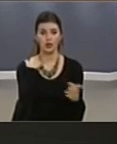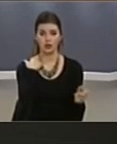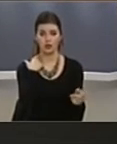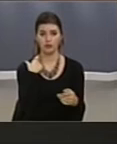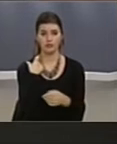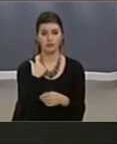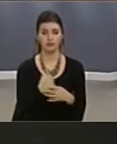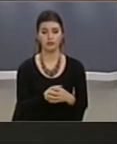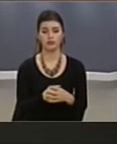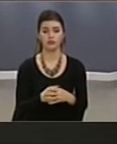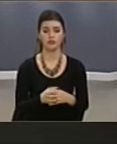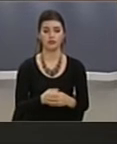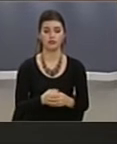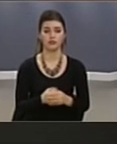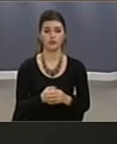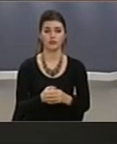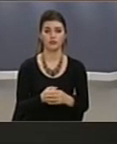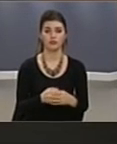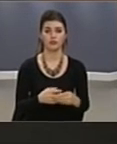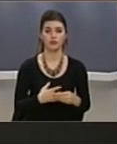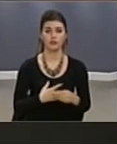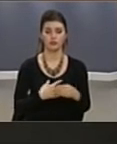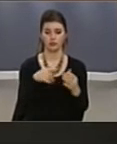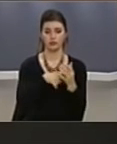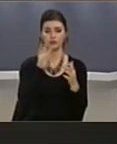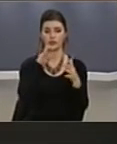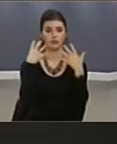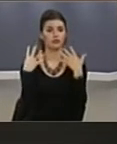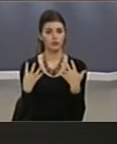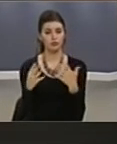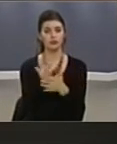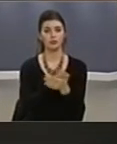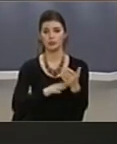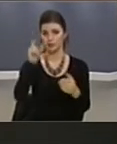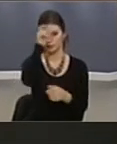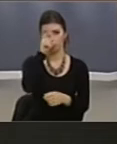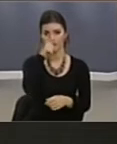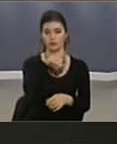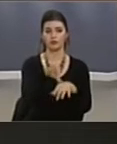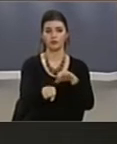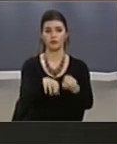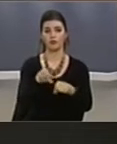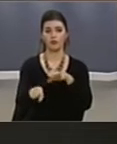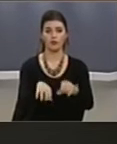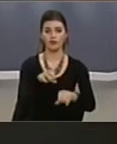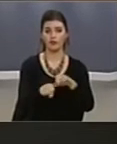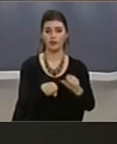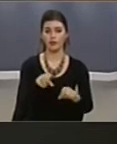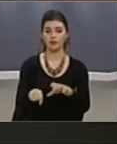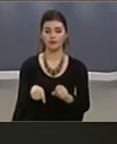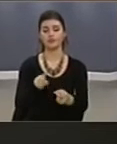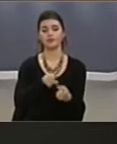ka themeluar. Kur në vitën i me 1990, fillaj represioni sërbë, sidomos pasuprimimit a autonomisë e Kosovës,